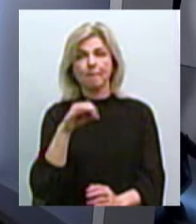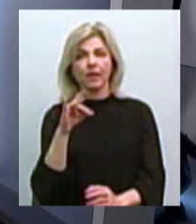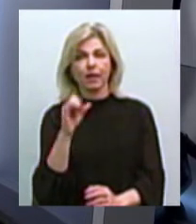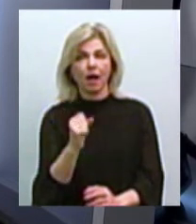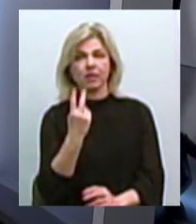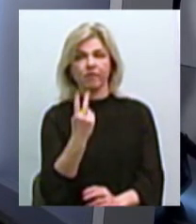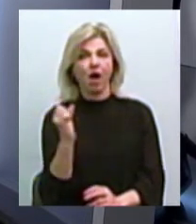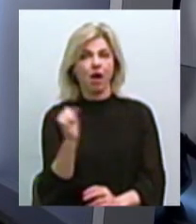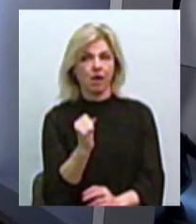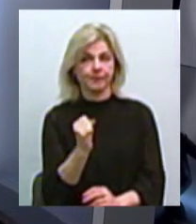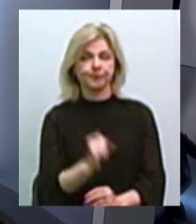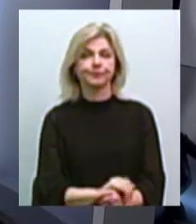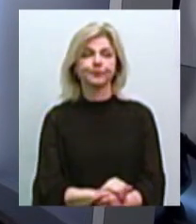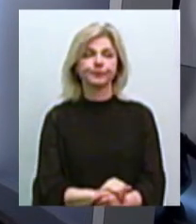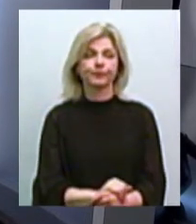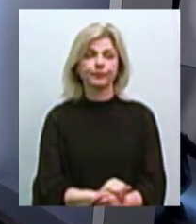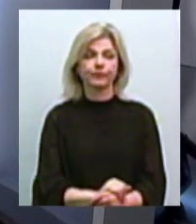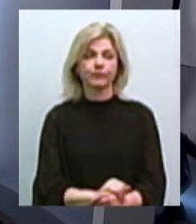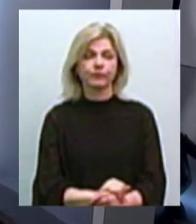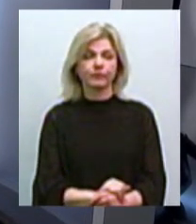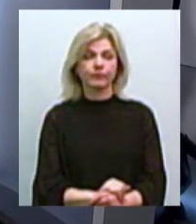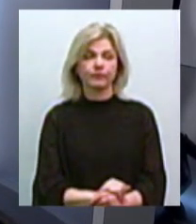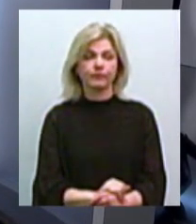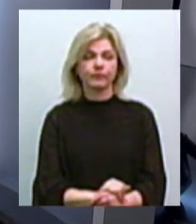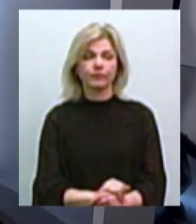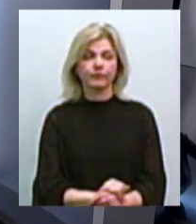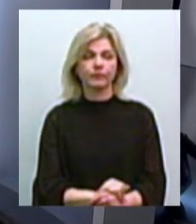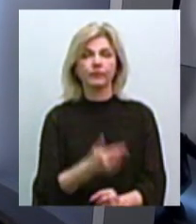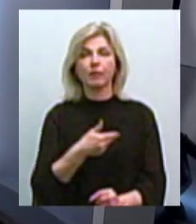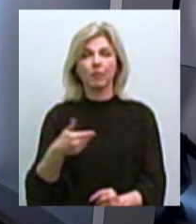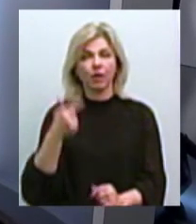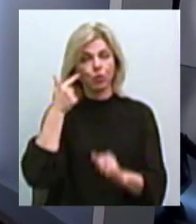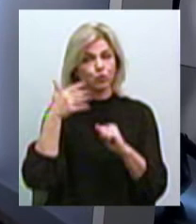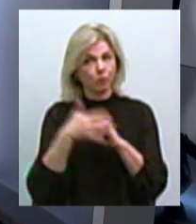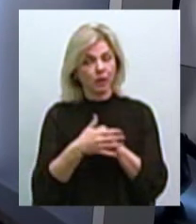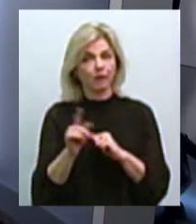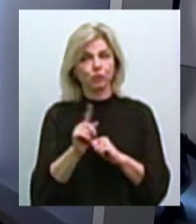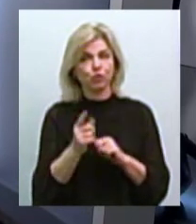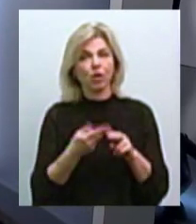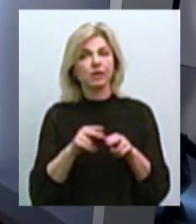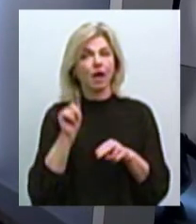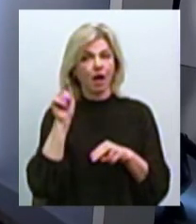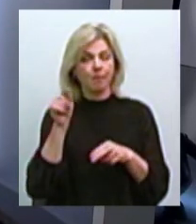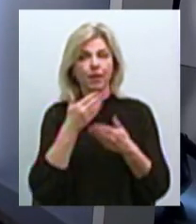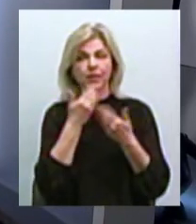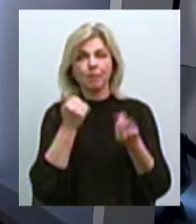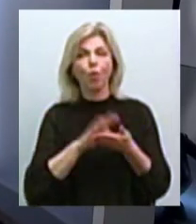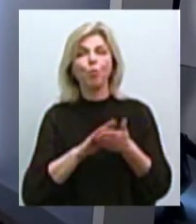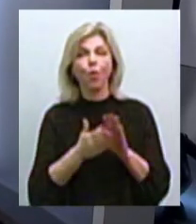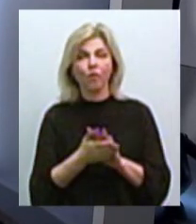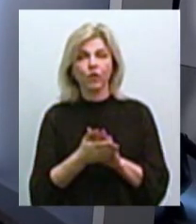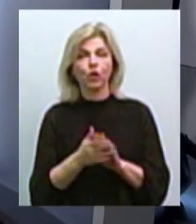2А, так. Але ми розуміємо, що бомбосховище, там немає тих умов, які